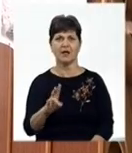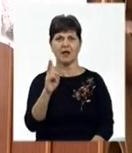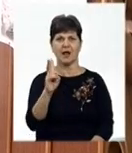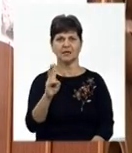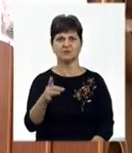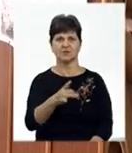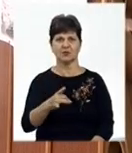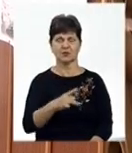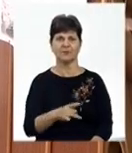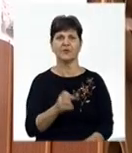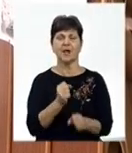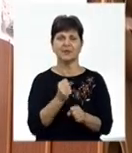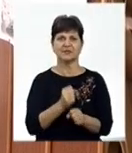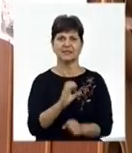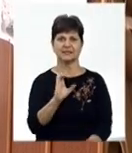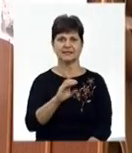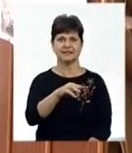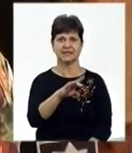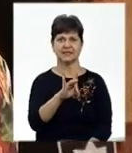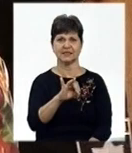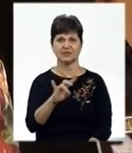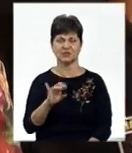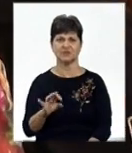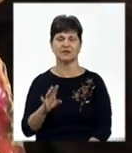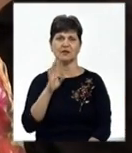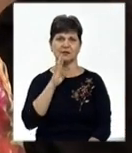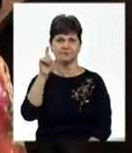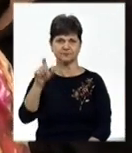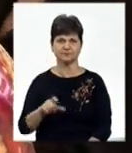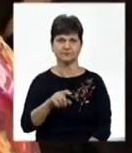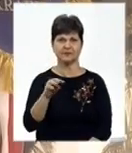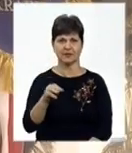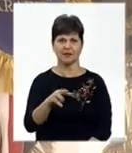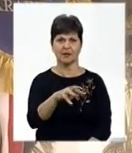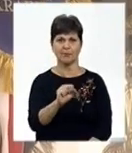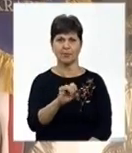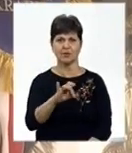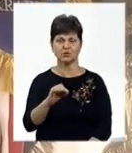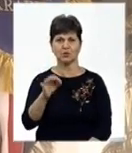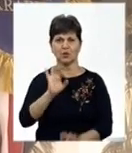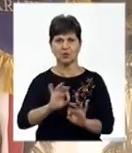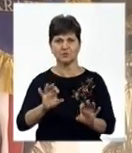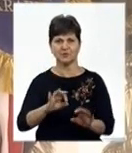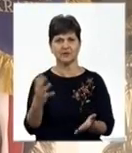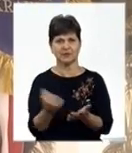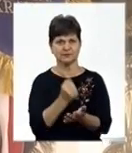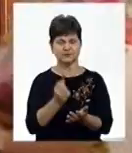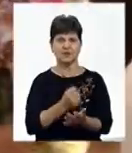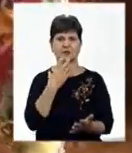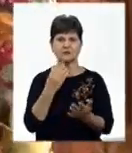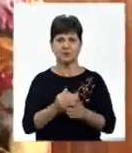Працівниця Стрижевського дитячого будинку-інтернату Тетяна Марчук розповідає про здобутки своїх вихованців. Тут їх проживає